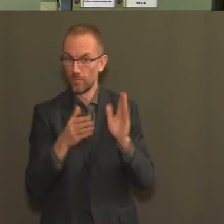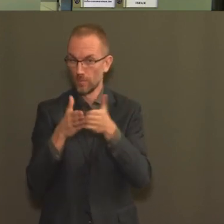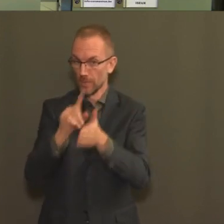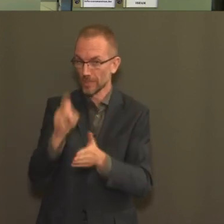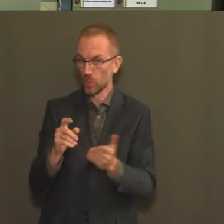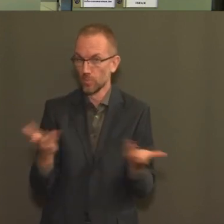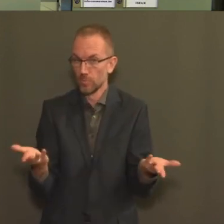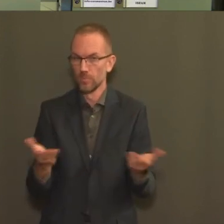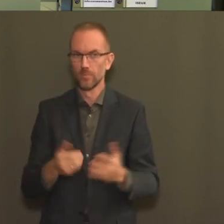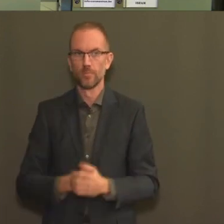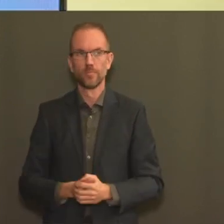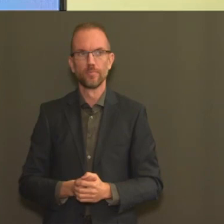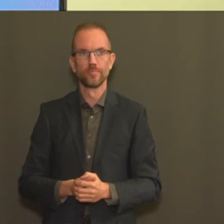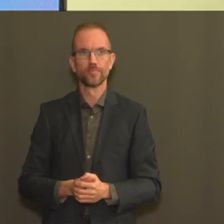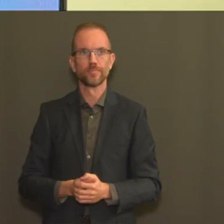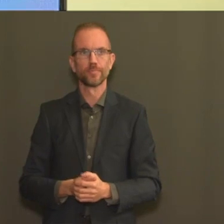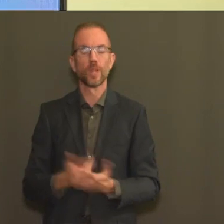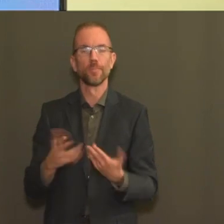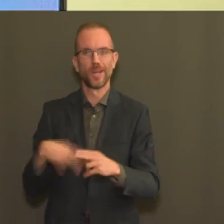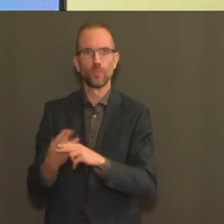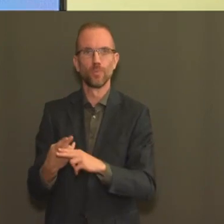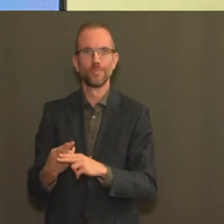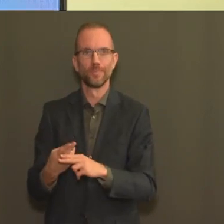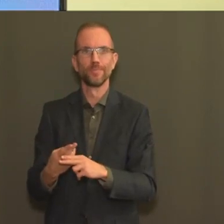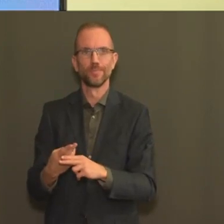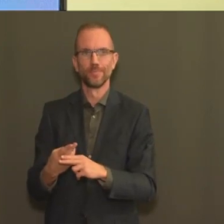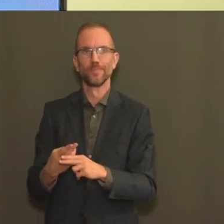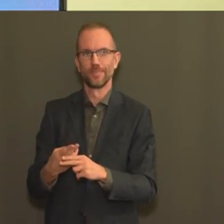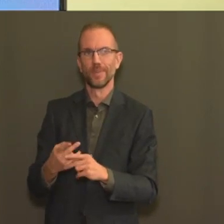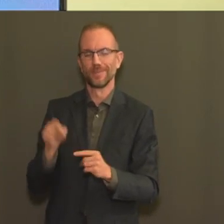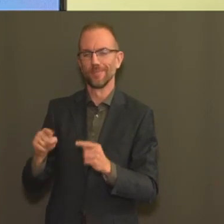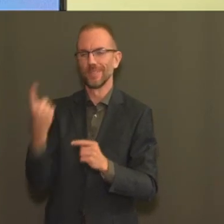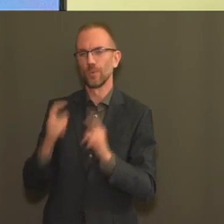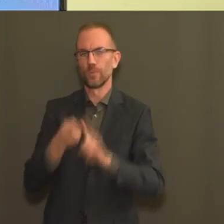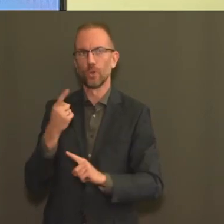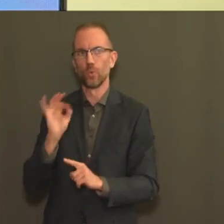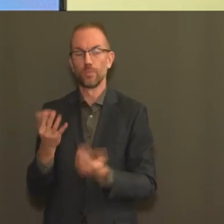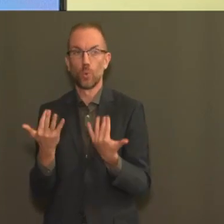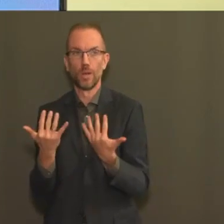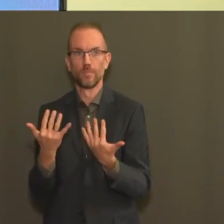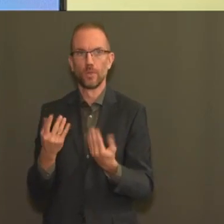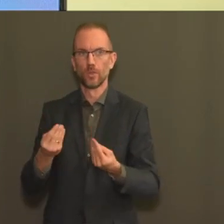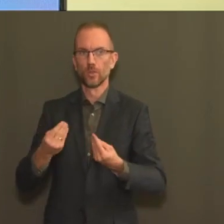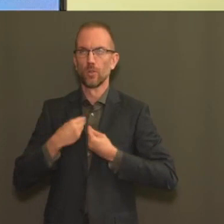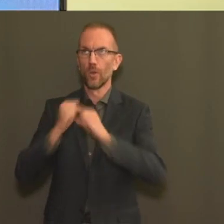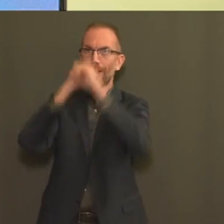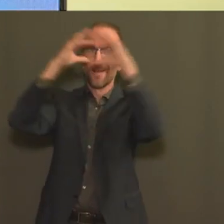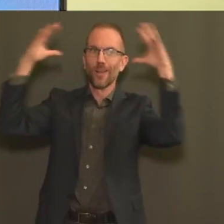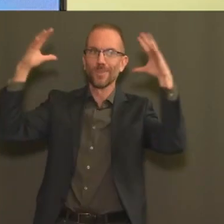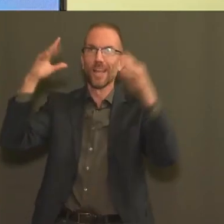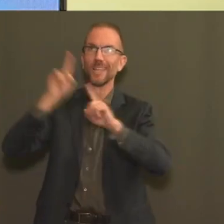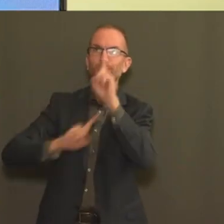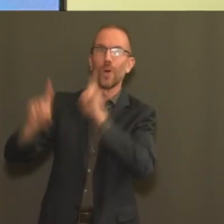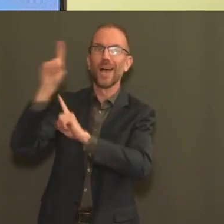Alors, ceci est une question importante parce qu'effectivement, elle impacte un peu l'espoir qu'on peut avoir du changement dans la